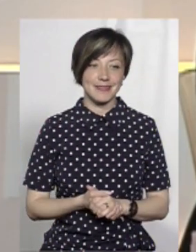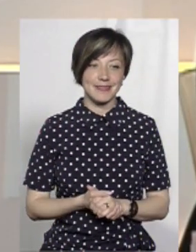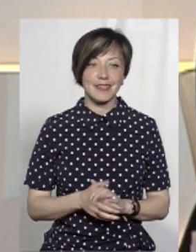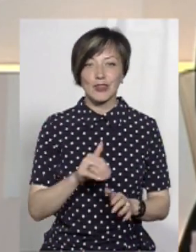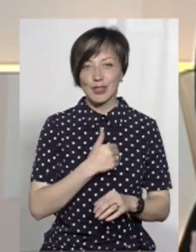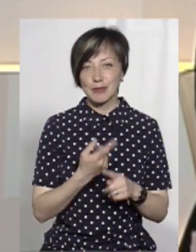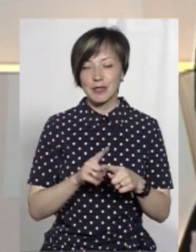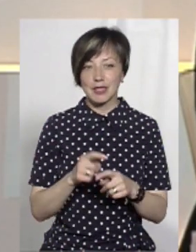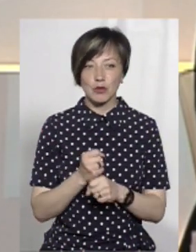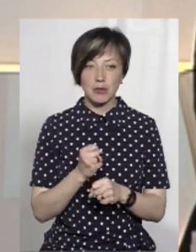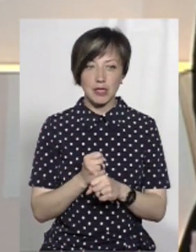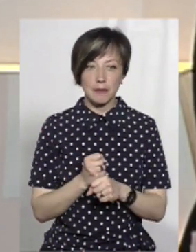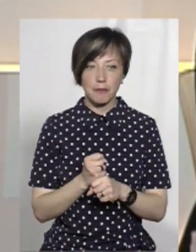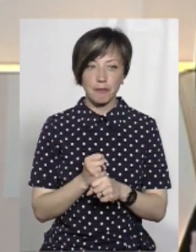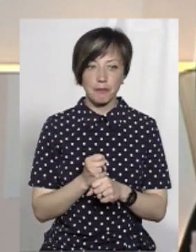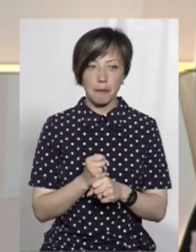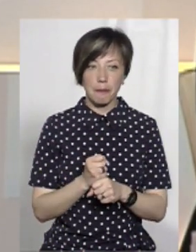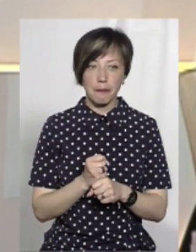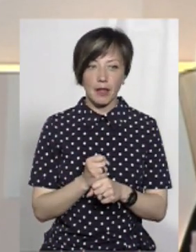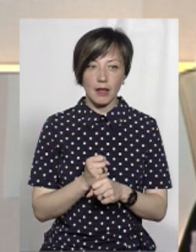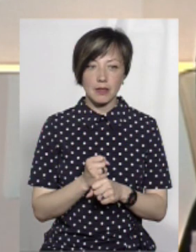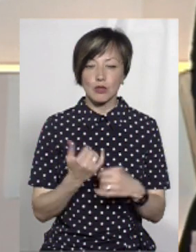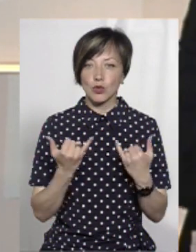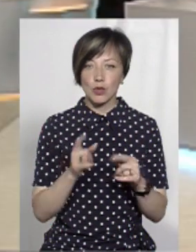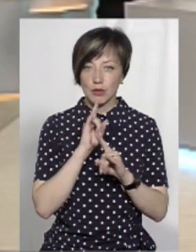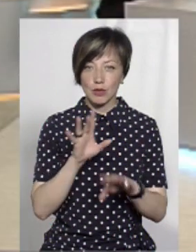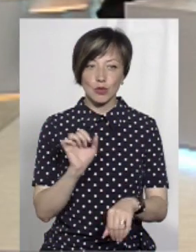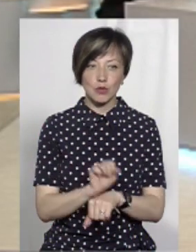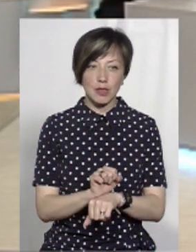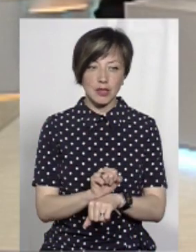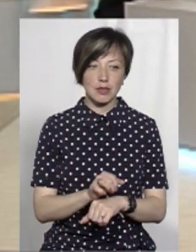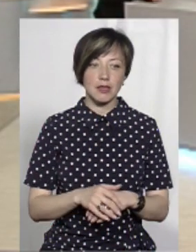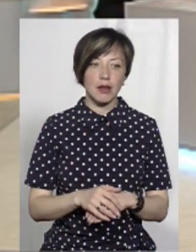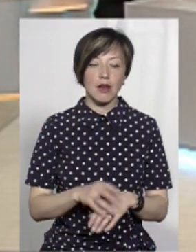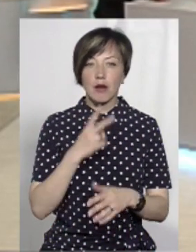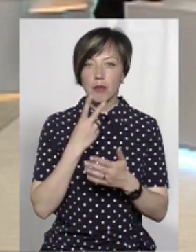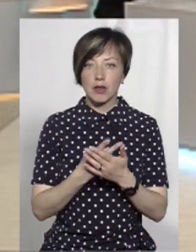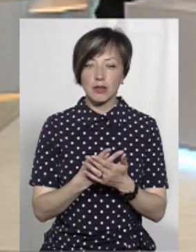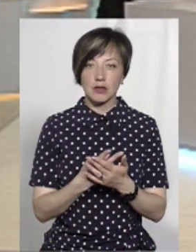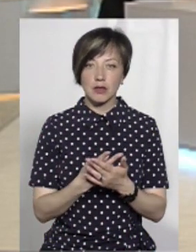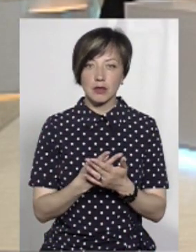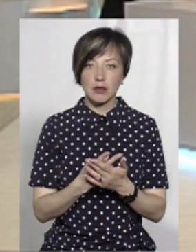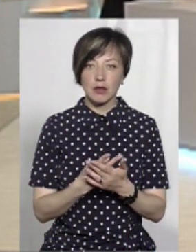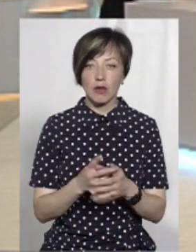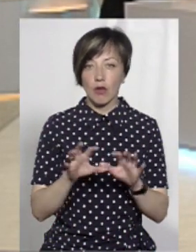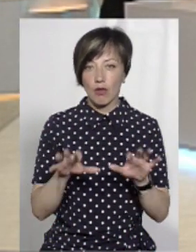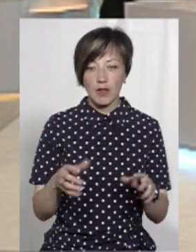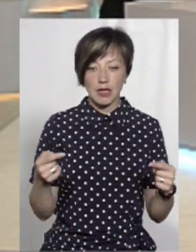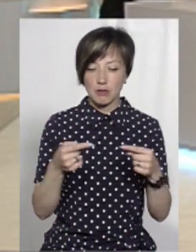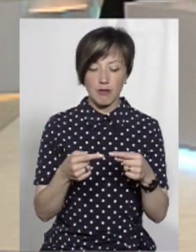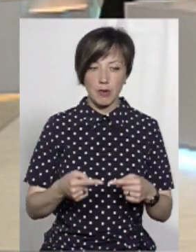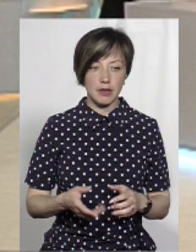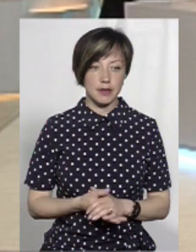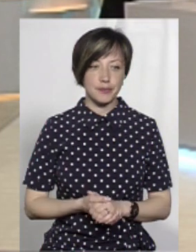Так, я би хотів би це зробити, тому що, ну, бачення... Тому, навіть сьогодні не будемо зупинятися багато... Бачення голови зовсім не